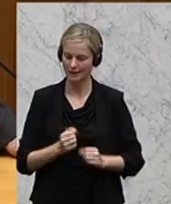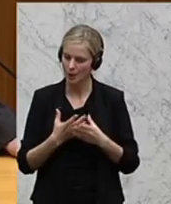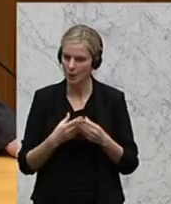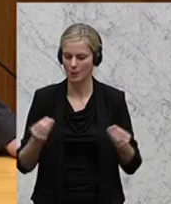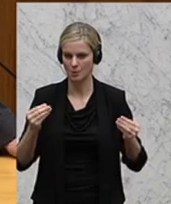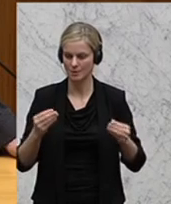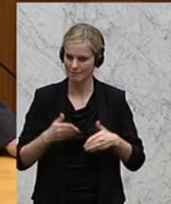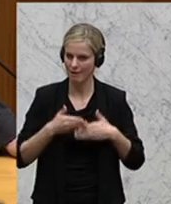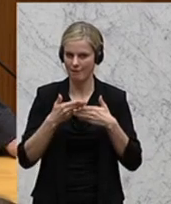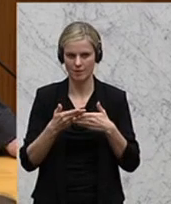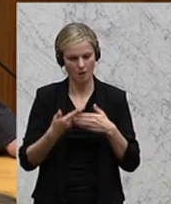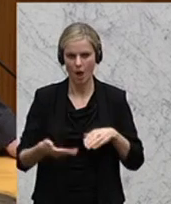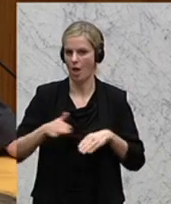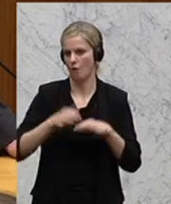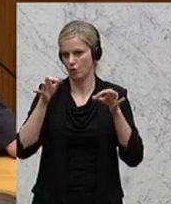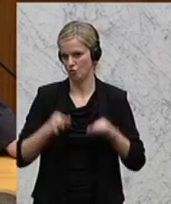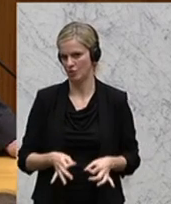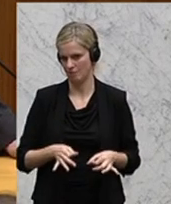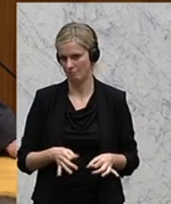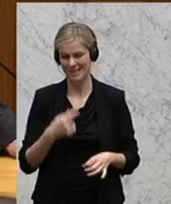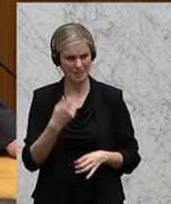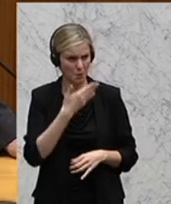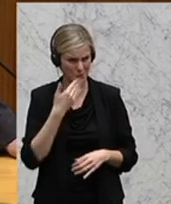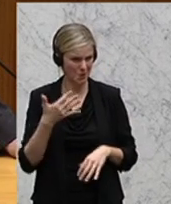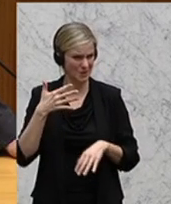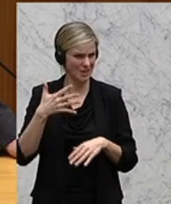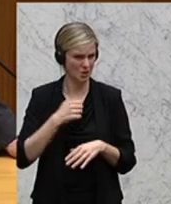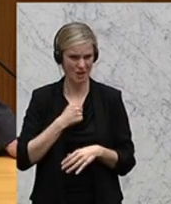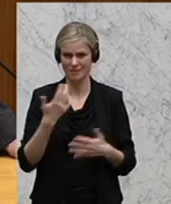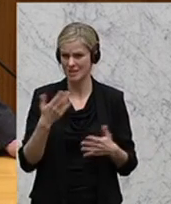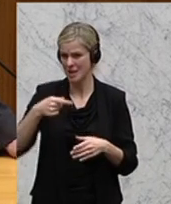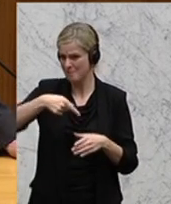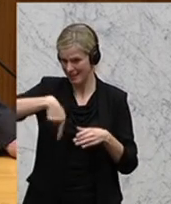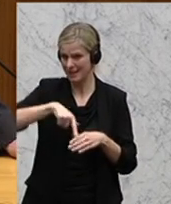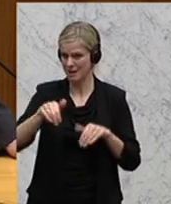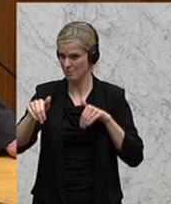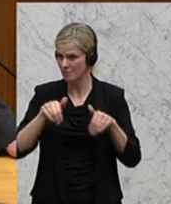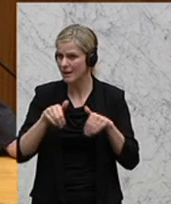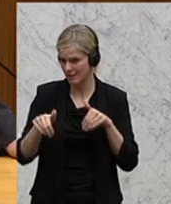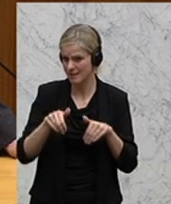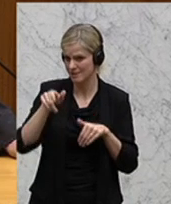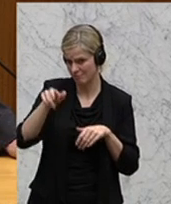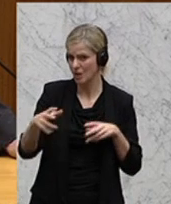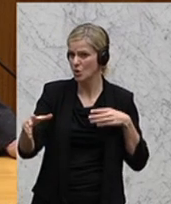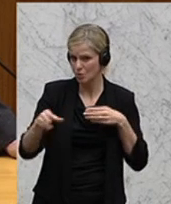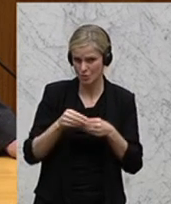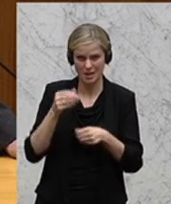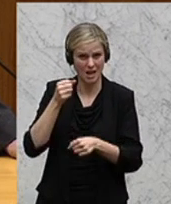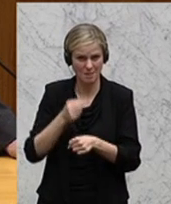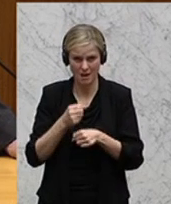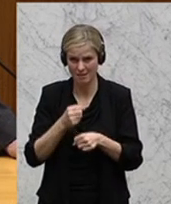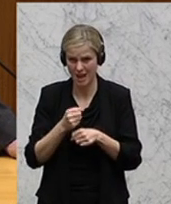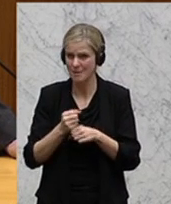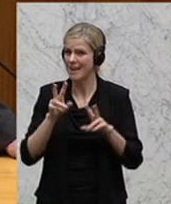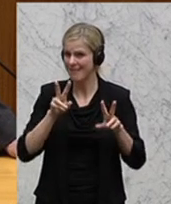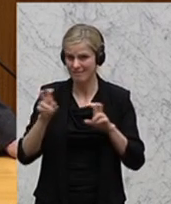Lage, und da trifft beide Seiten die Schuld, auch nur irgendwo mit der Innenministerin in den großen Fragen von der Flüchtlingskrise bis